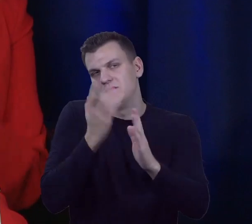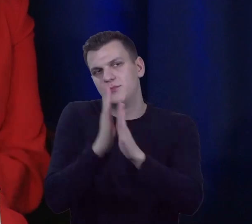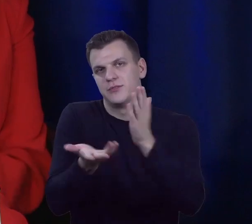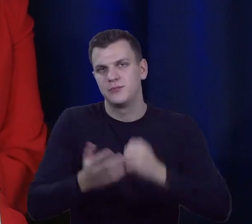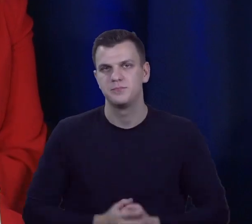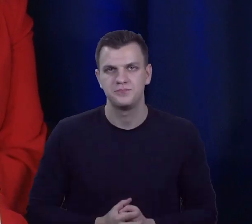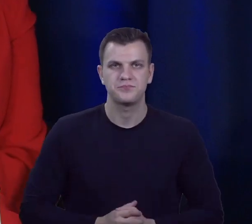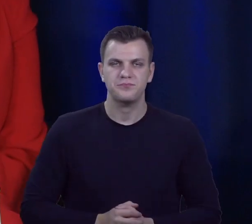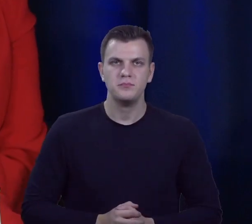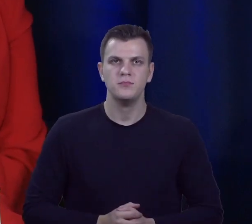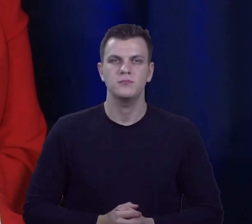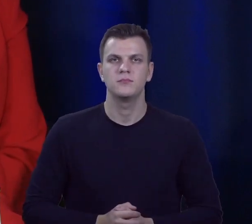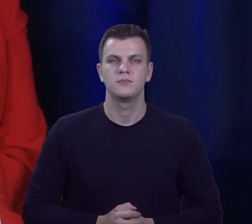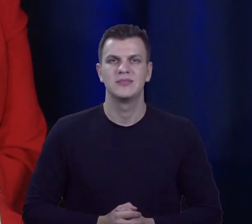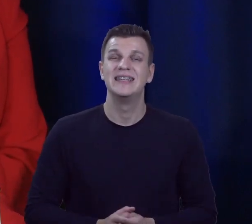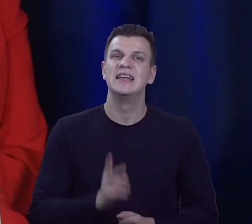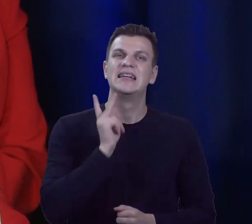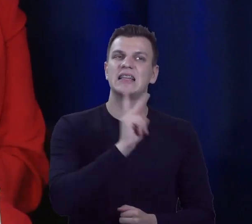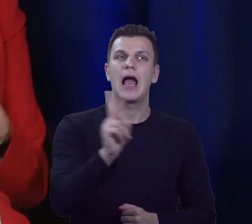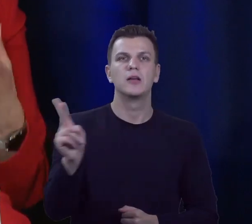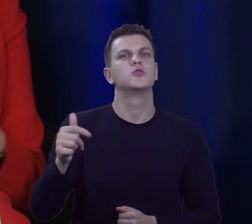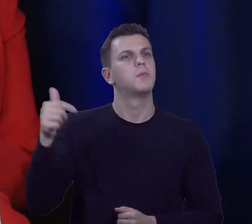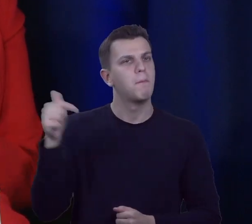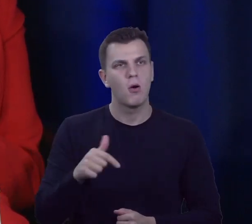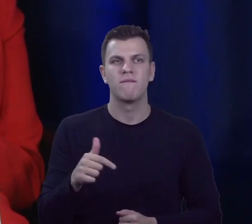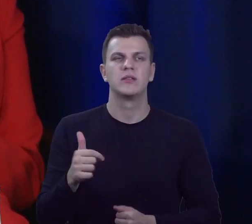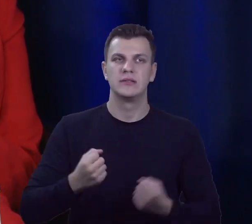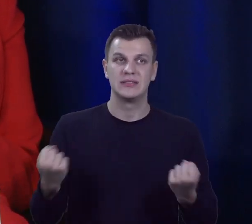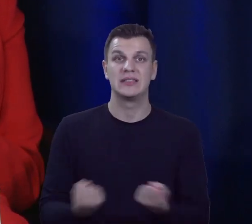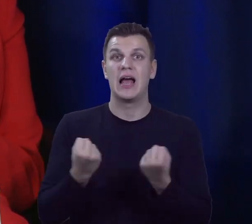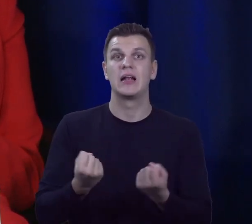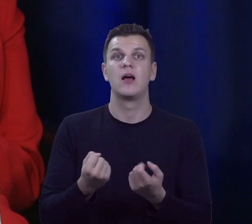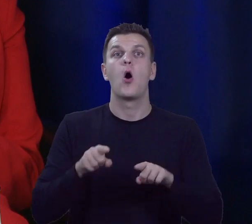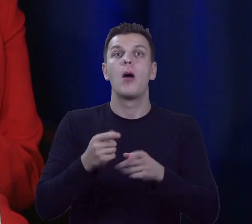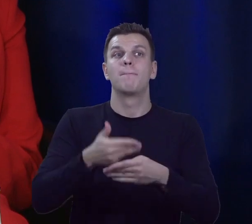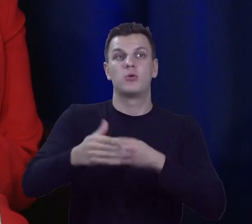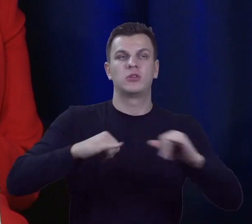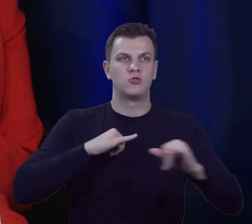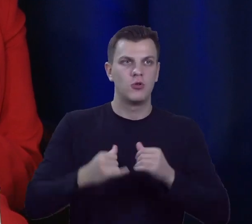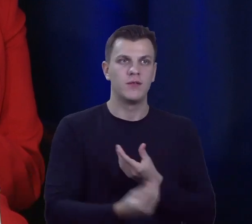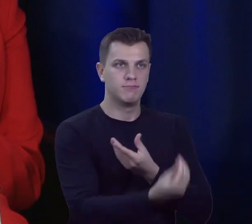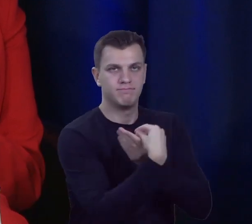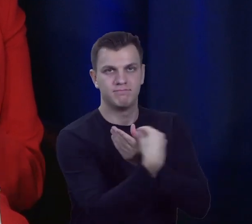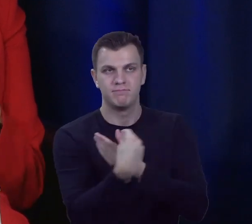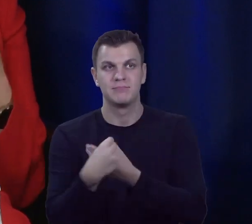Każdemu z nas powinno zależeć na tym, żeby włączać organizacje pozarządowe do tego, aby działały,